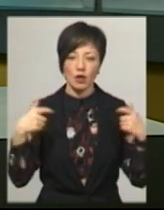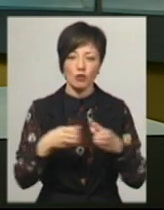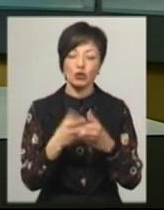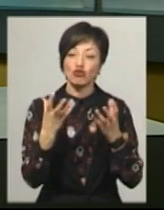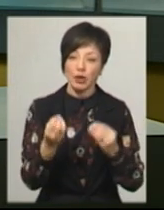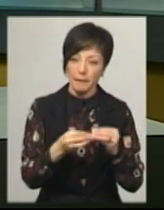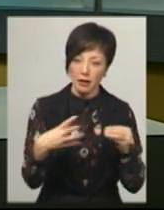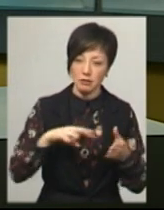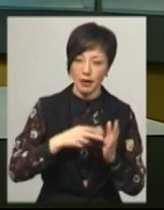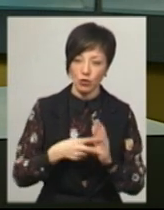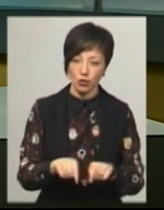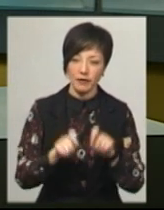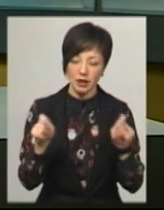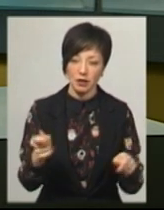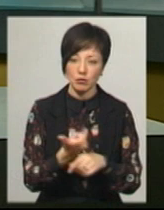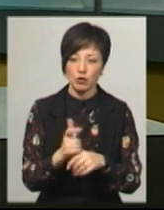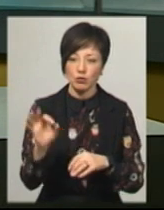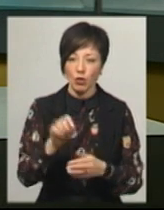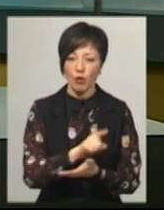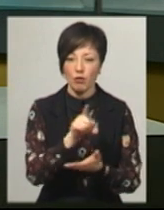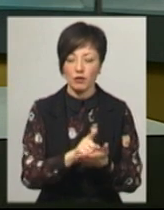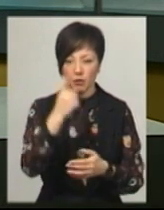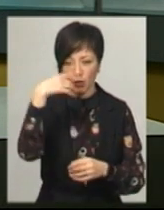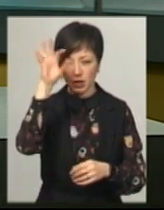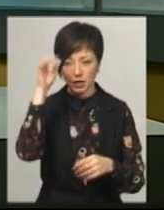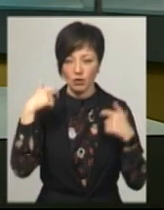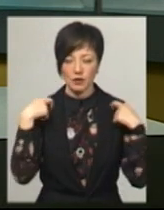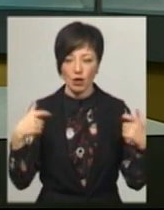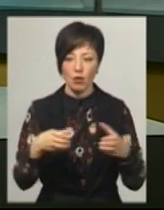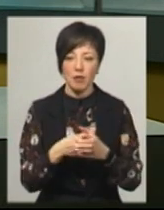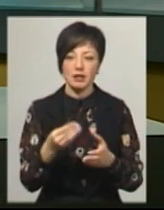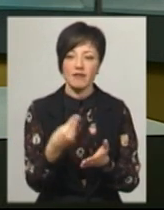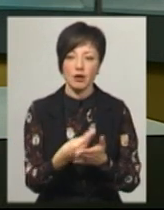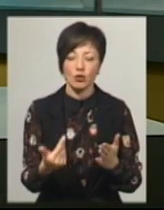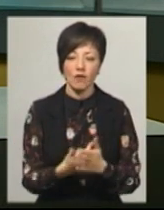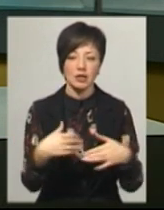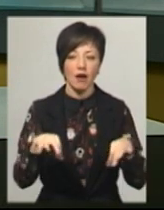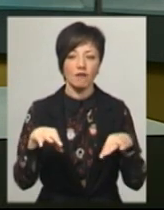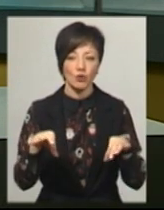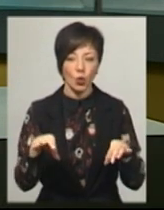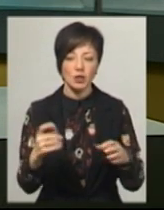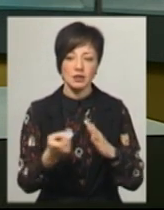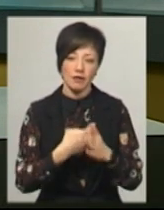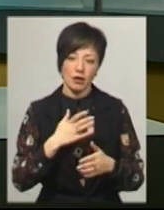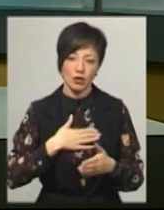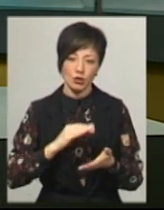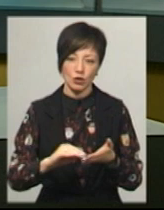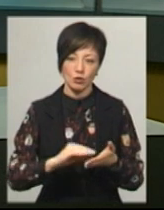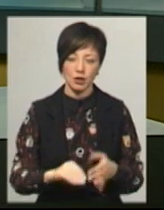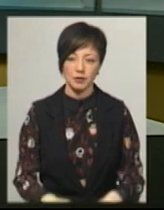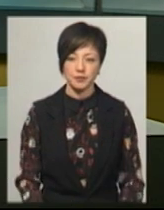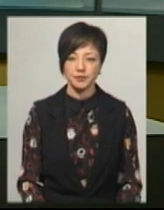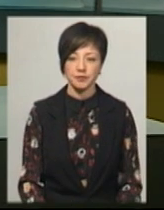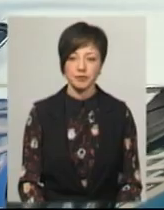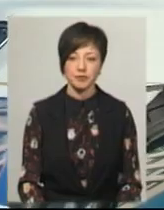15 планують відкрити. Більше про обов'язки поліцейських офіцерів громади та вартість новеньких авто для них дізнавалась Дарина Денисенко.